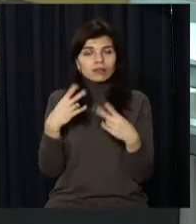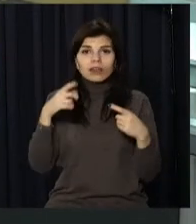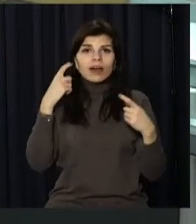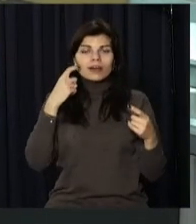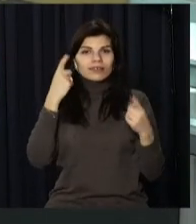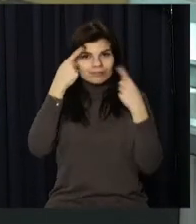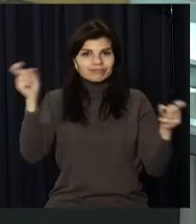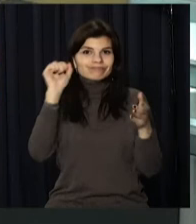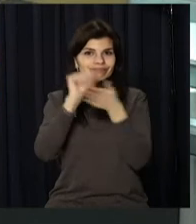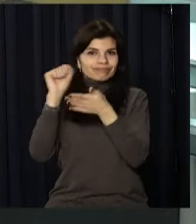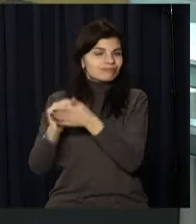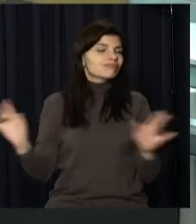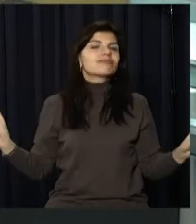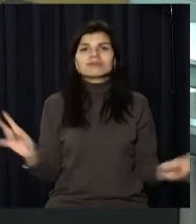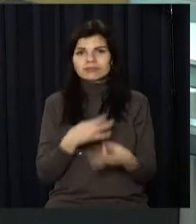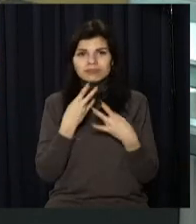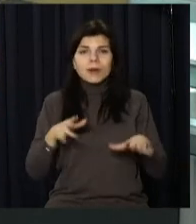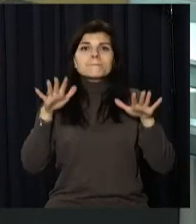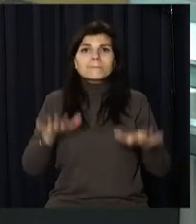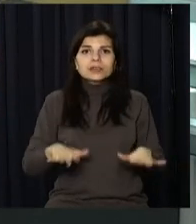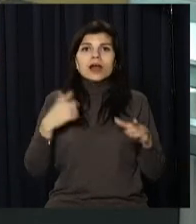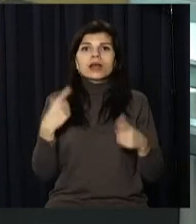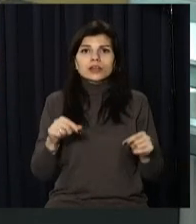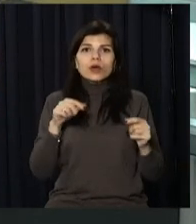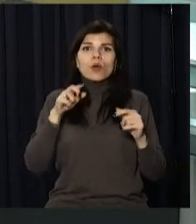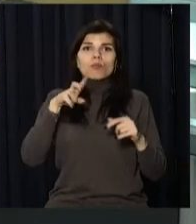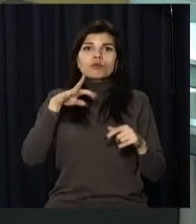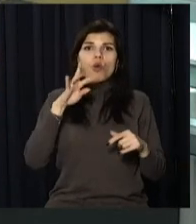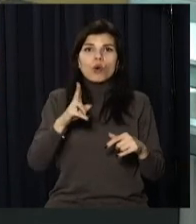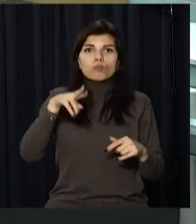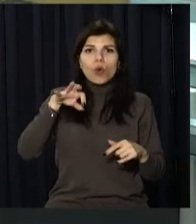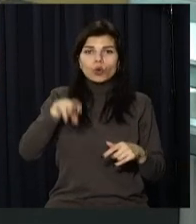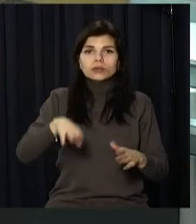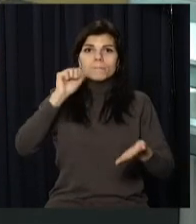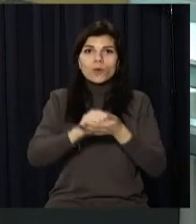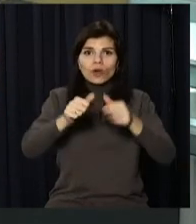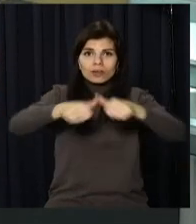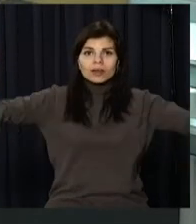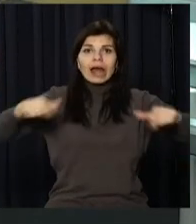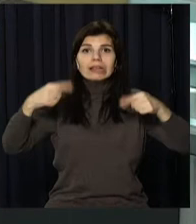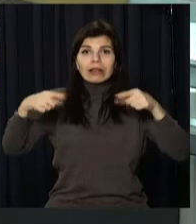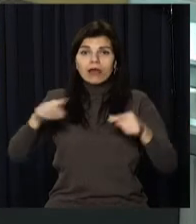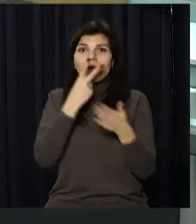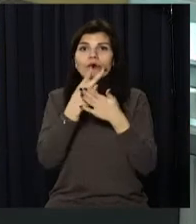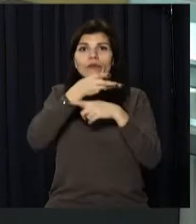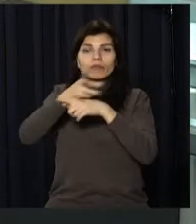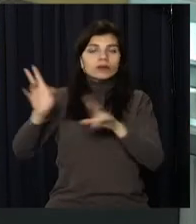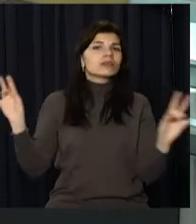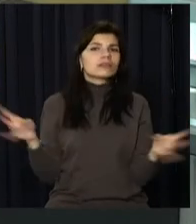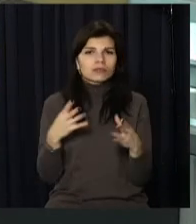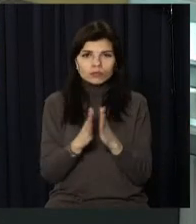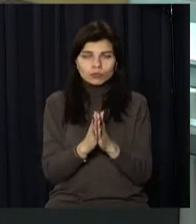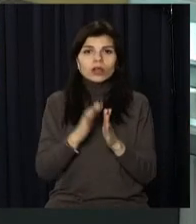розголошувати місця розгортання блокпостів. Водночас спецслужбовці звертаються до громадян, аби ті не